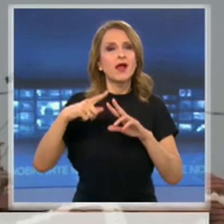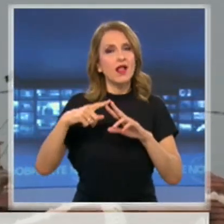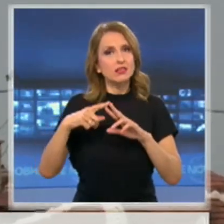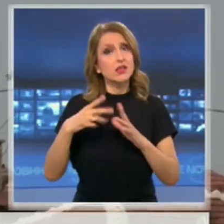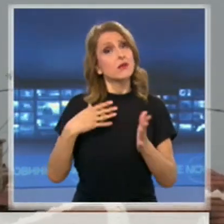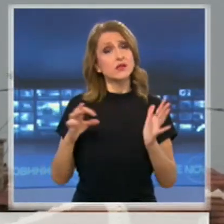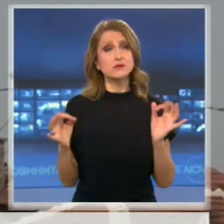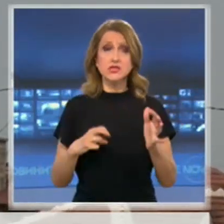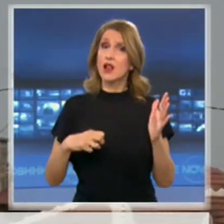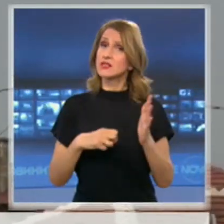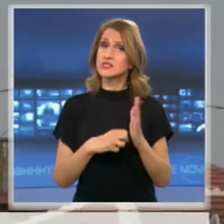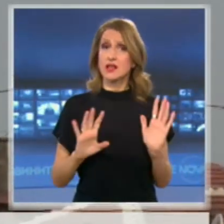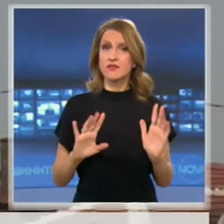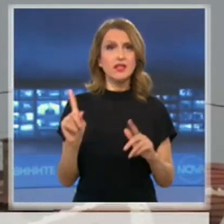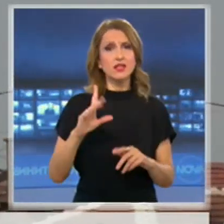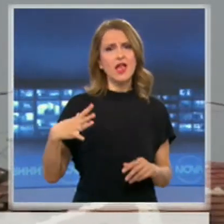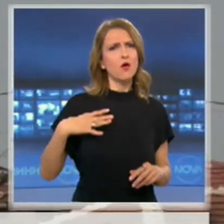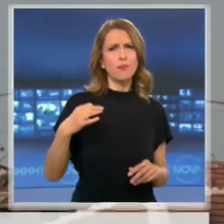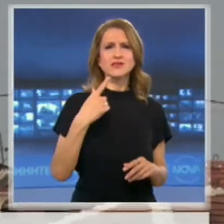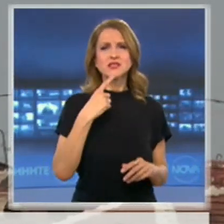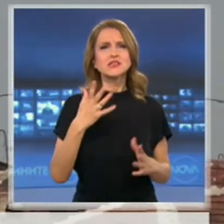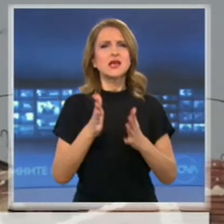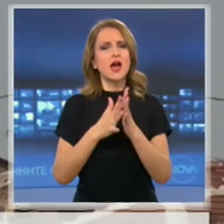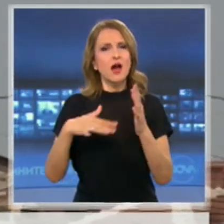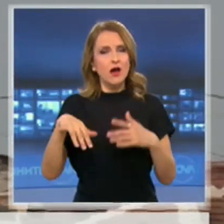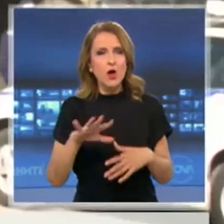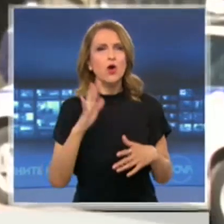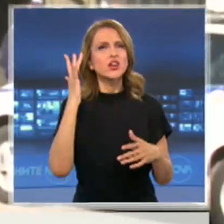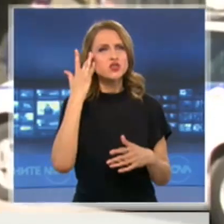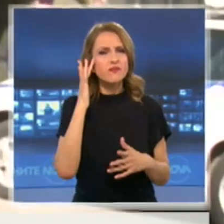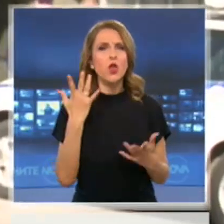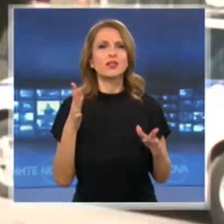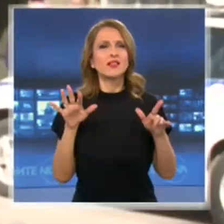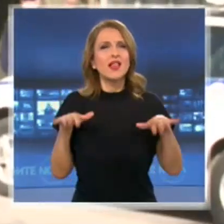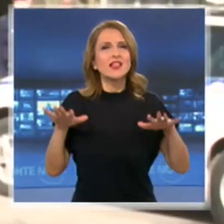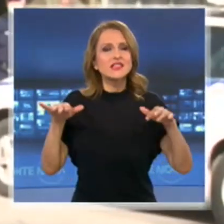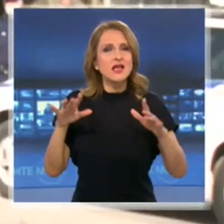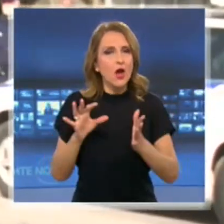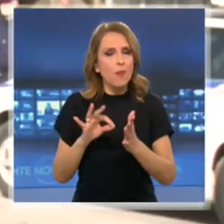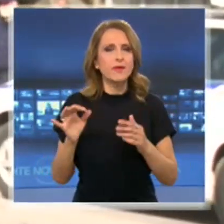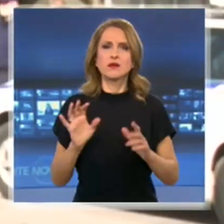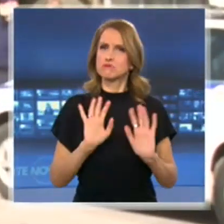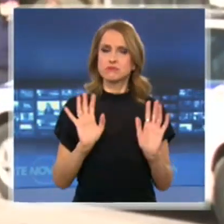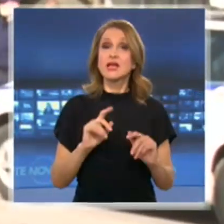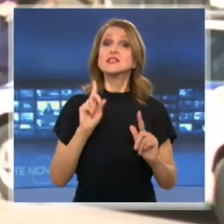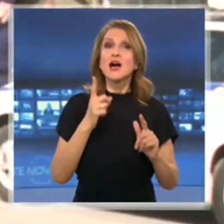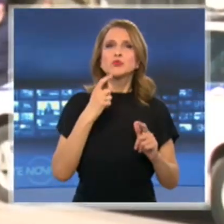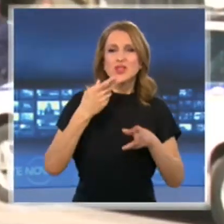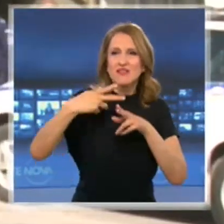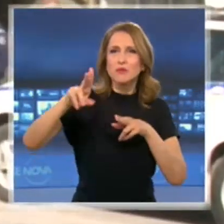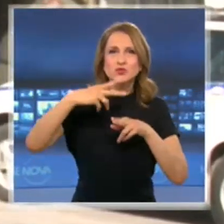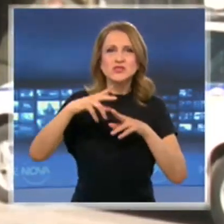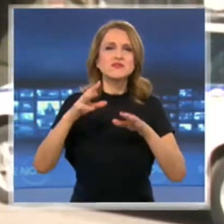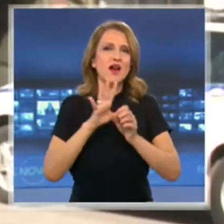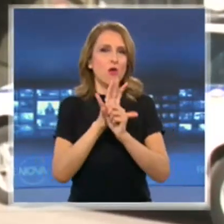с сертификат. Той е абсолютно безопасен за хора, животни и насекоме. Целта е да се достигне до максимален периметр